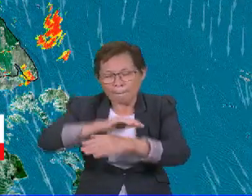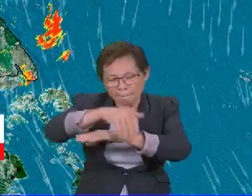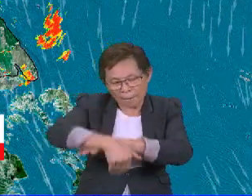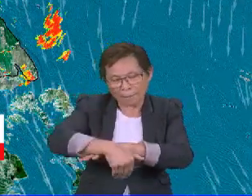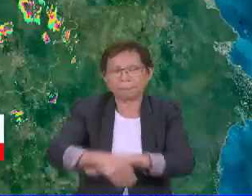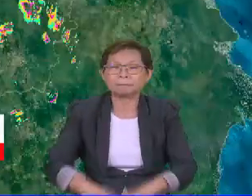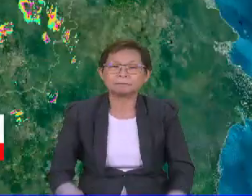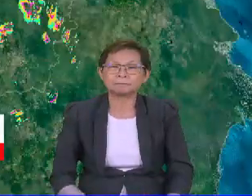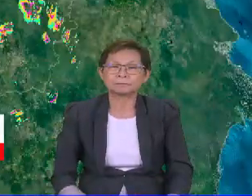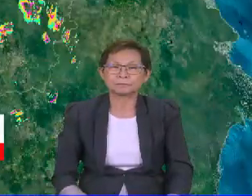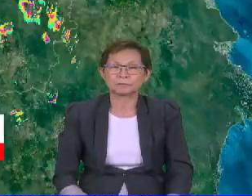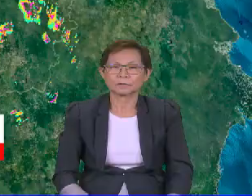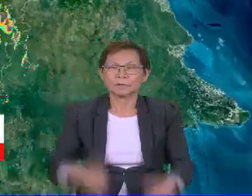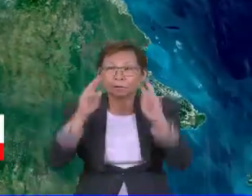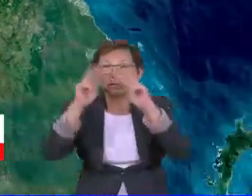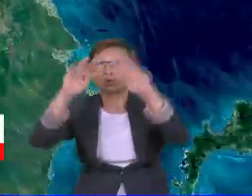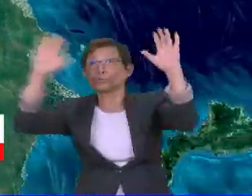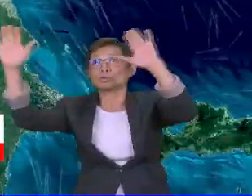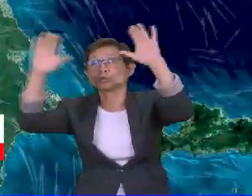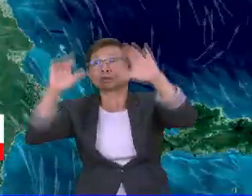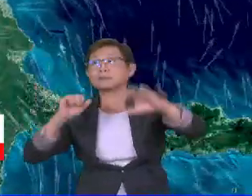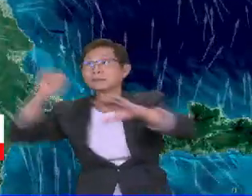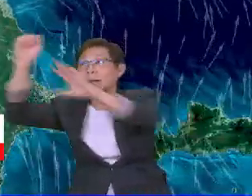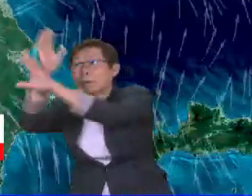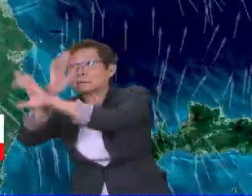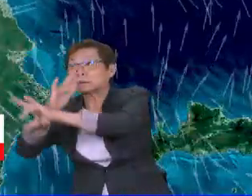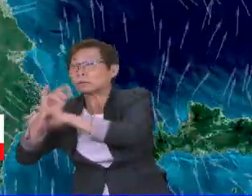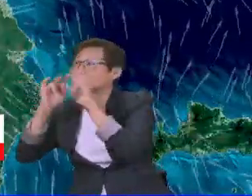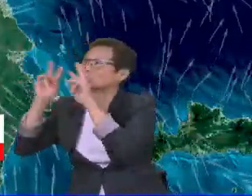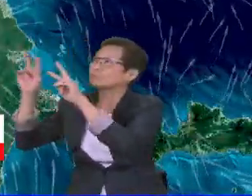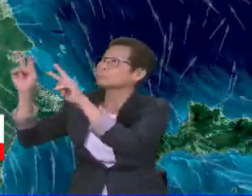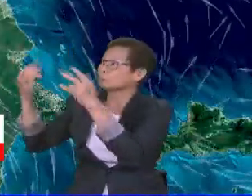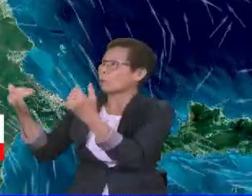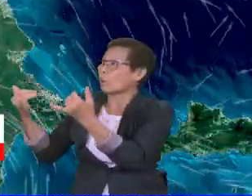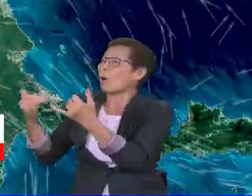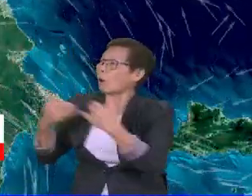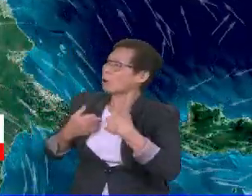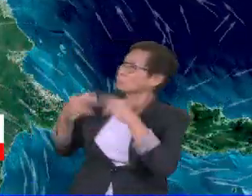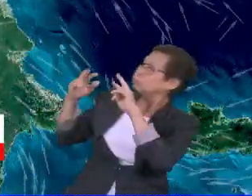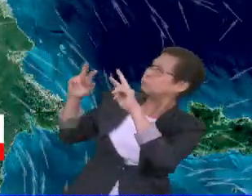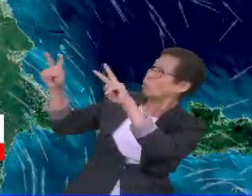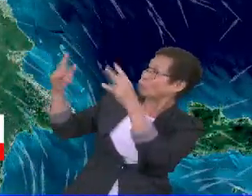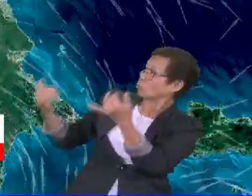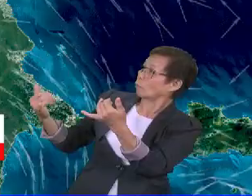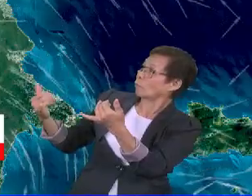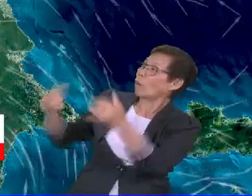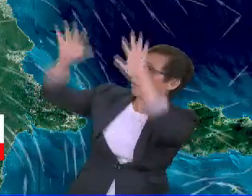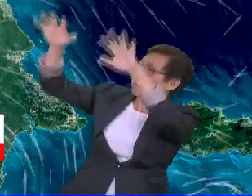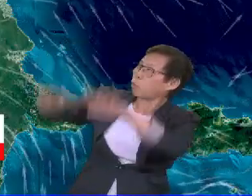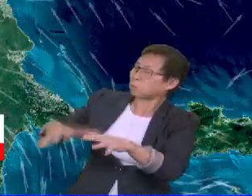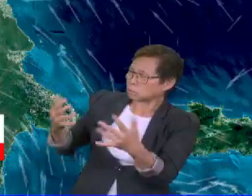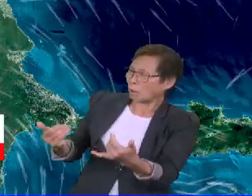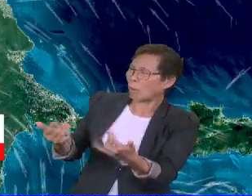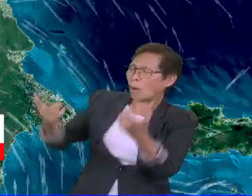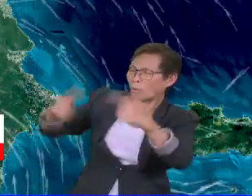malam nanti. Bagi tinjauan cuaca semasa di Sabah dan Sarawak pula, dapat diperhatikan ketika ini, hujan